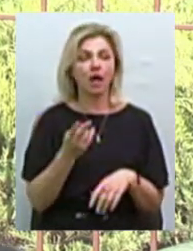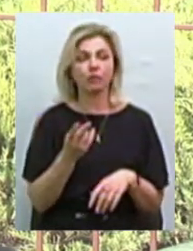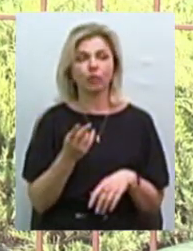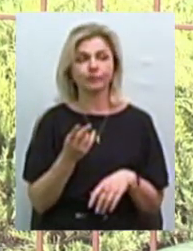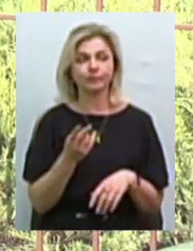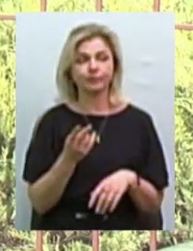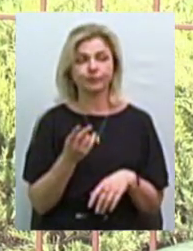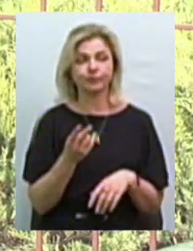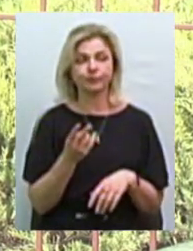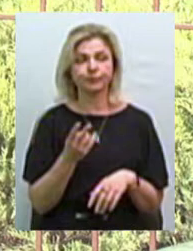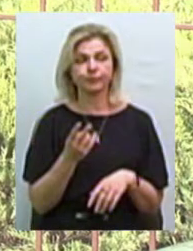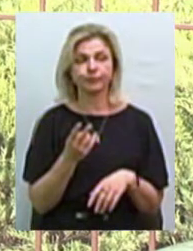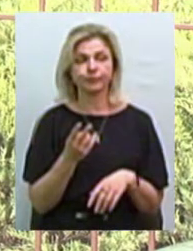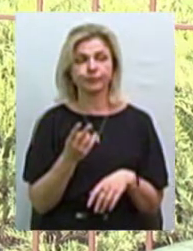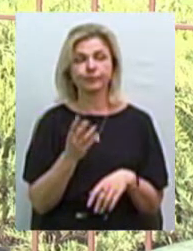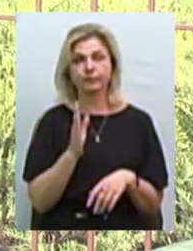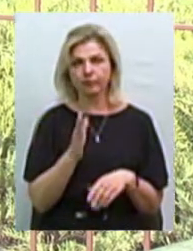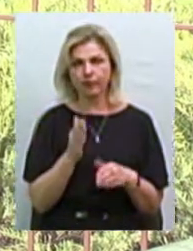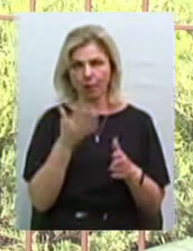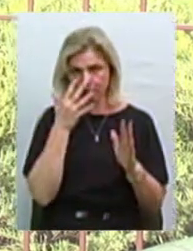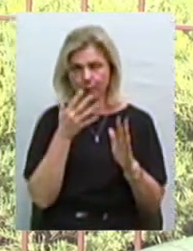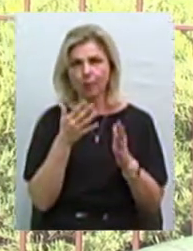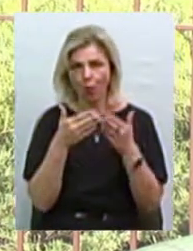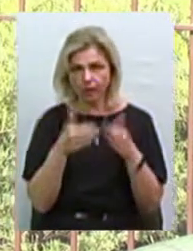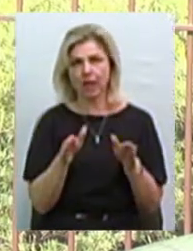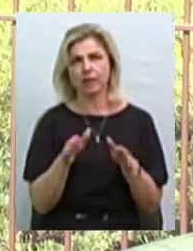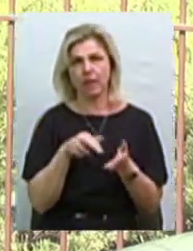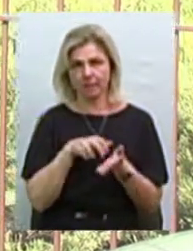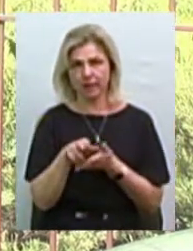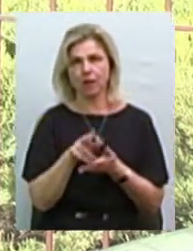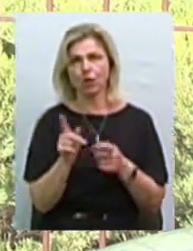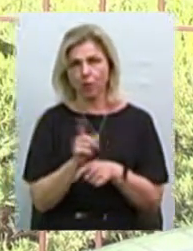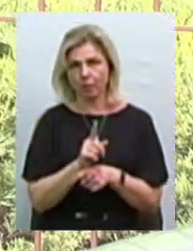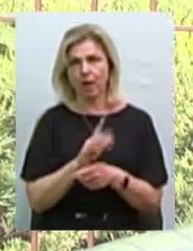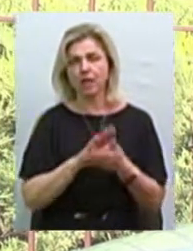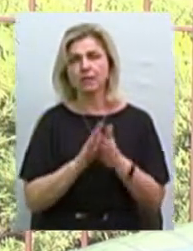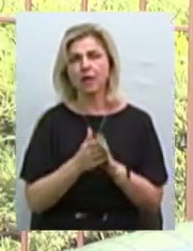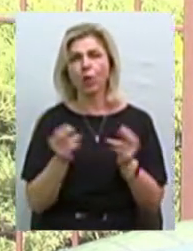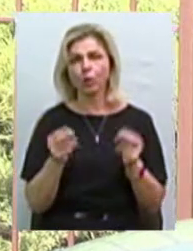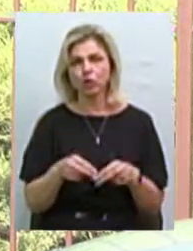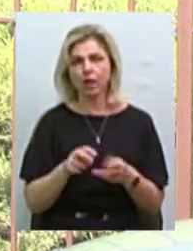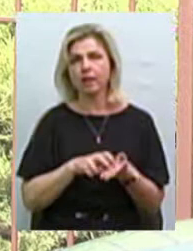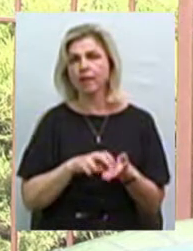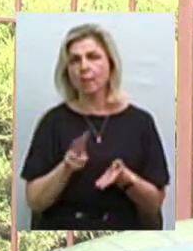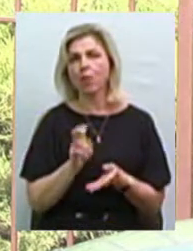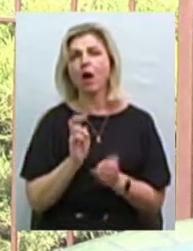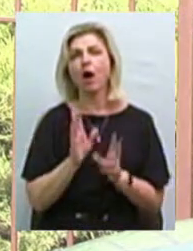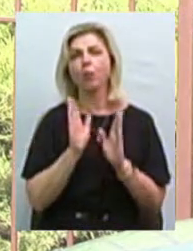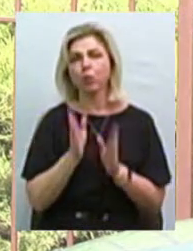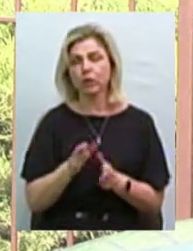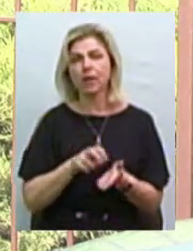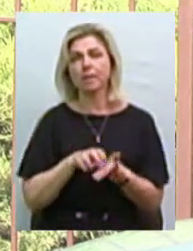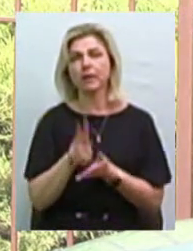в біло піти і нормально заключити, нормально не боячись, як воно буде, піти до